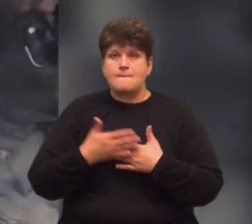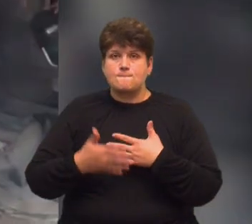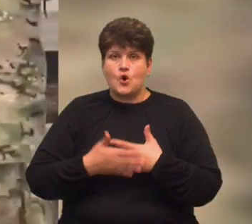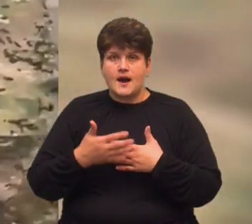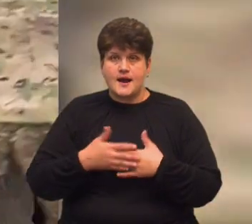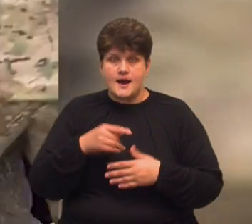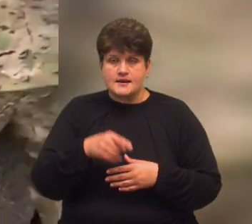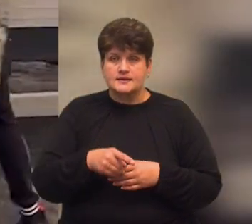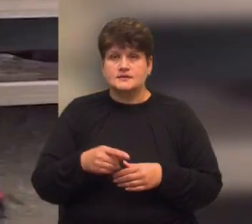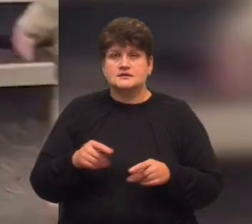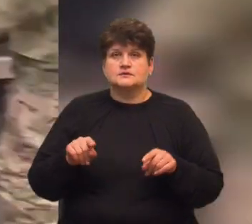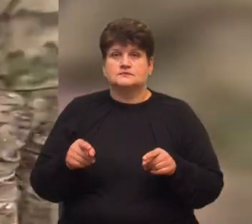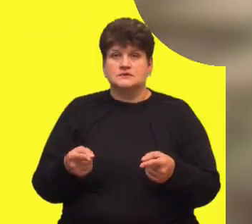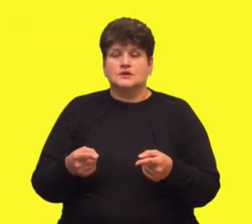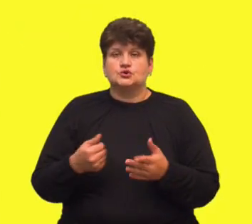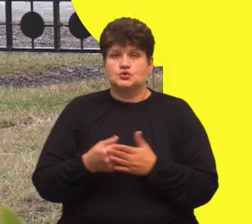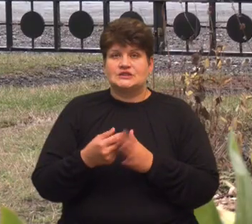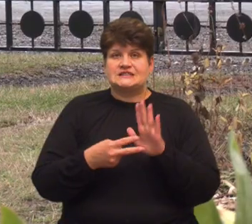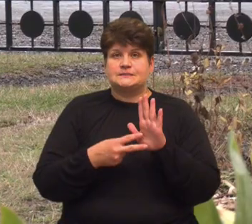цими статтями ув'язнення до семи років.